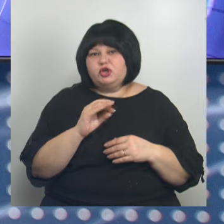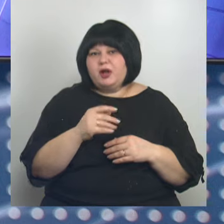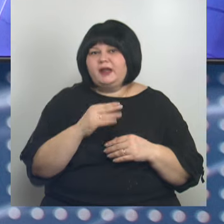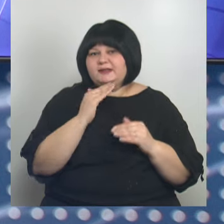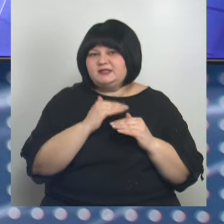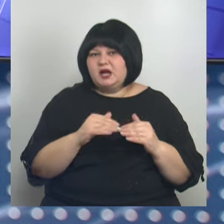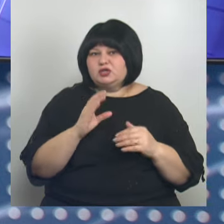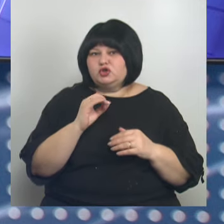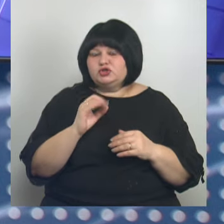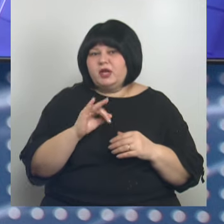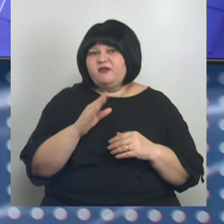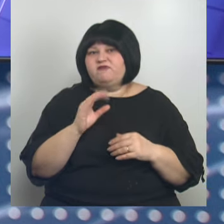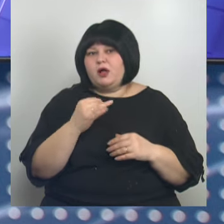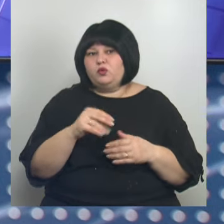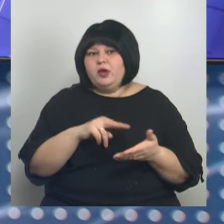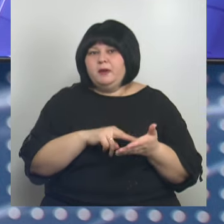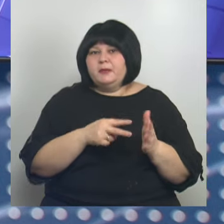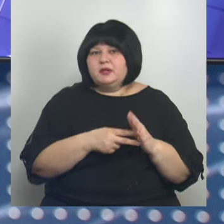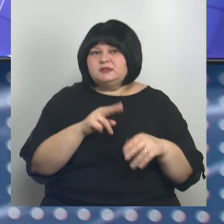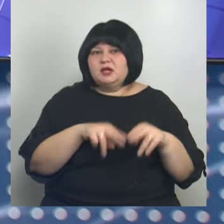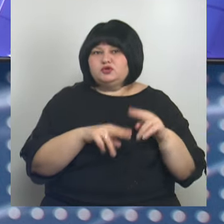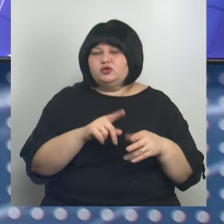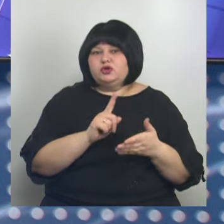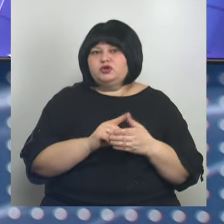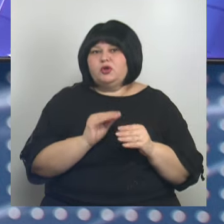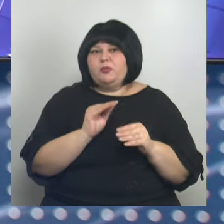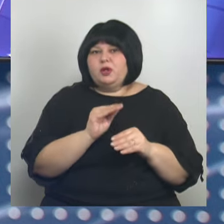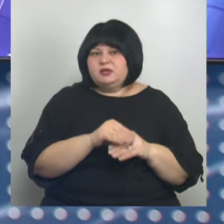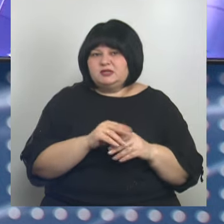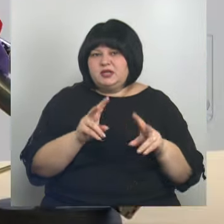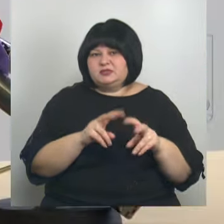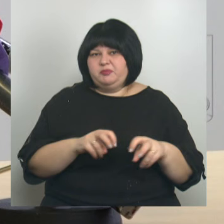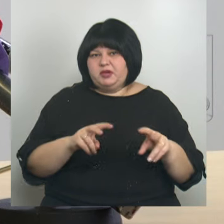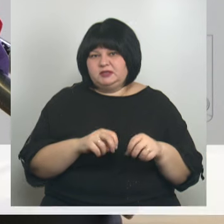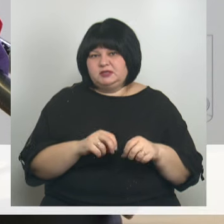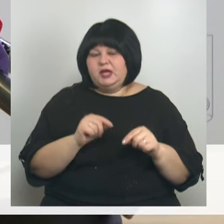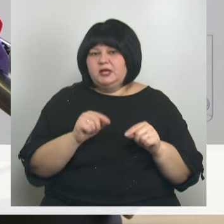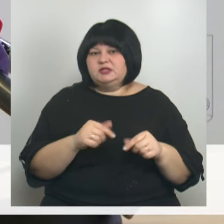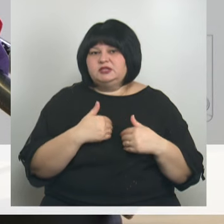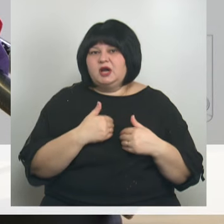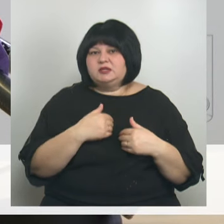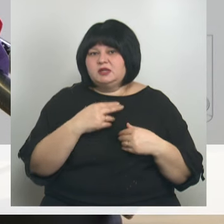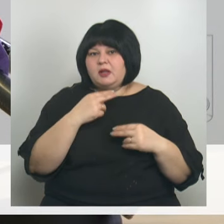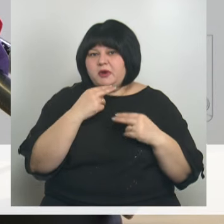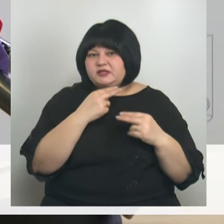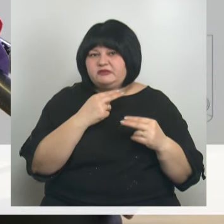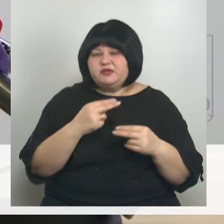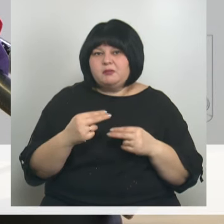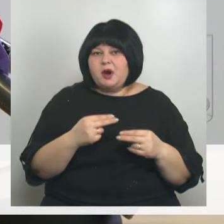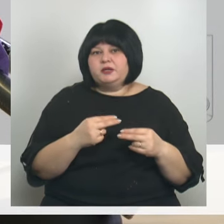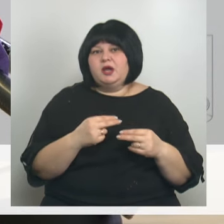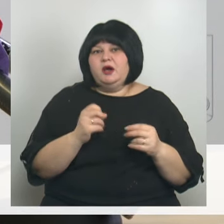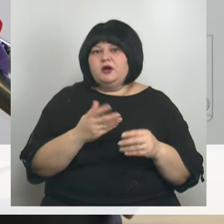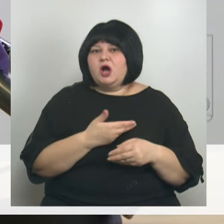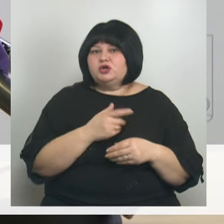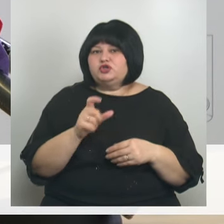и Валуй, при планировании застройки которых нужна дополнительная экспертиза. Здесь я хотел бы обратить внимание как